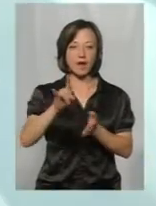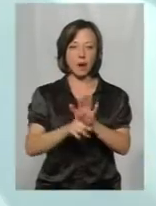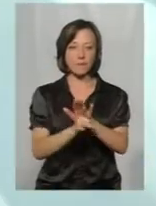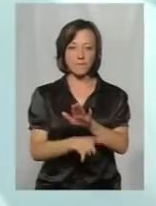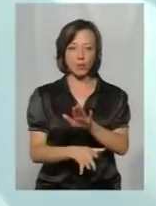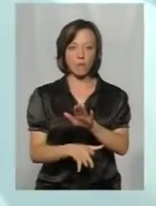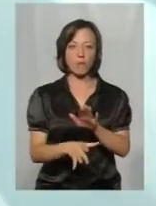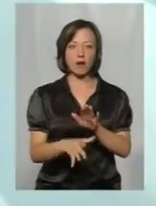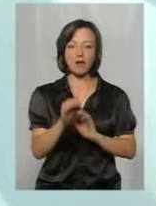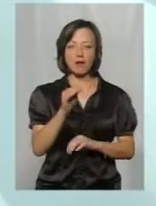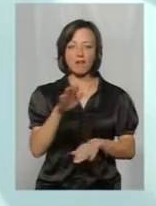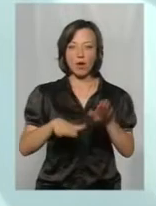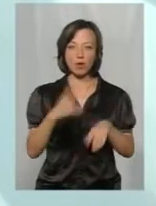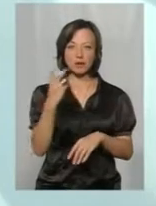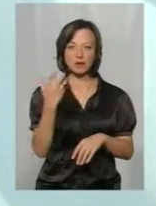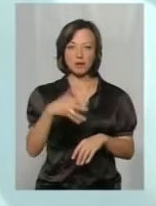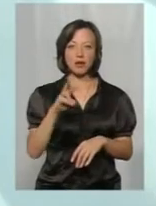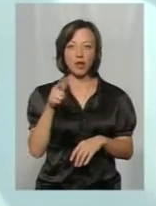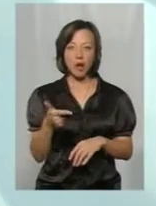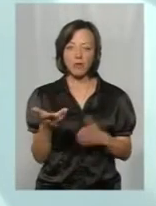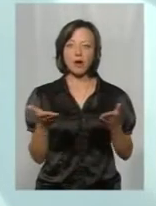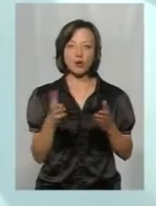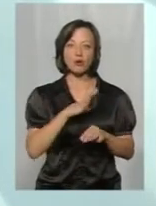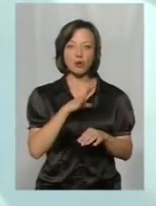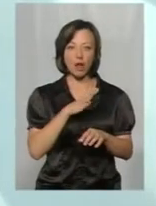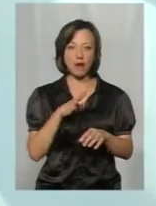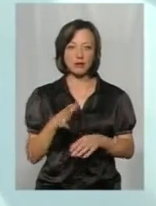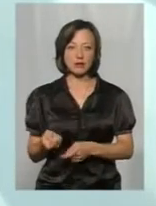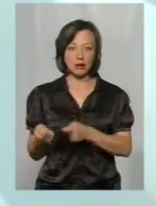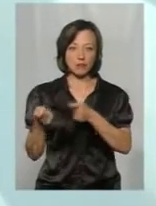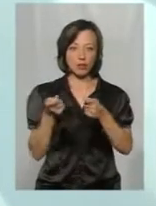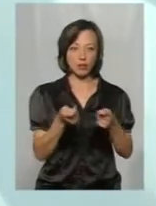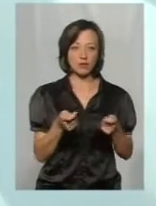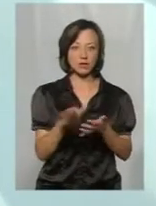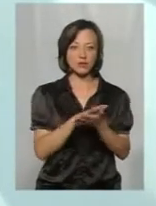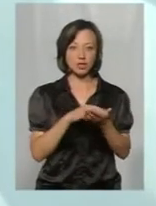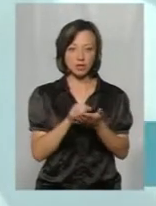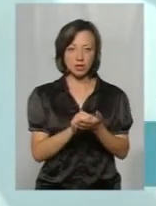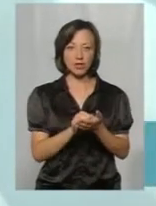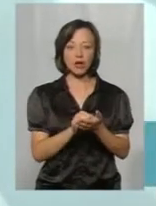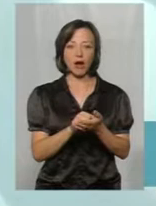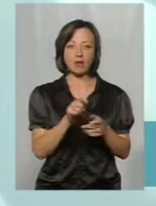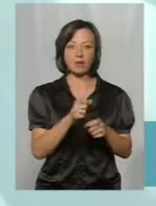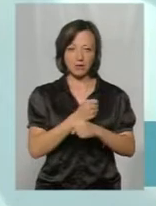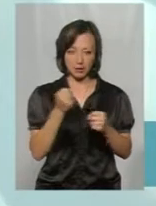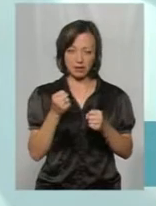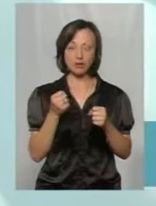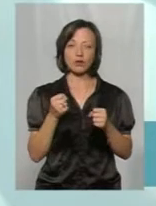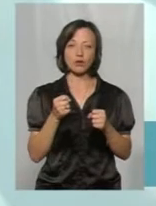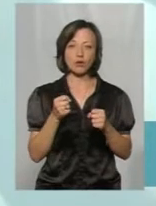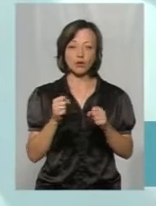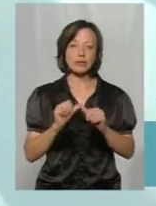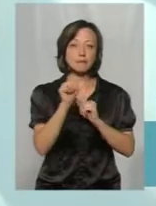-250 вагою 250 кг, яка була транспортована та знищення шляхом контрольованого підриву в